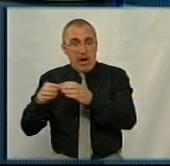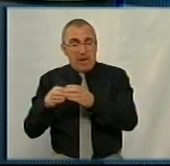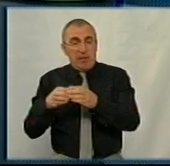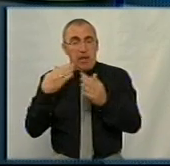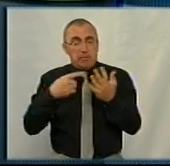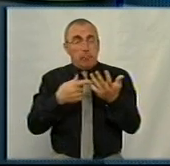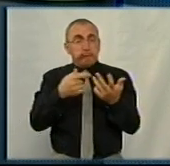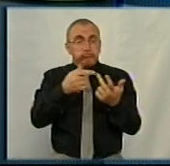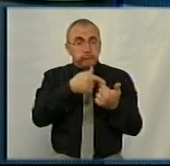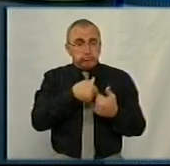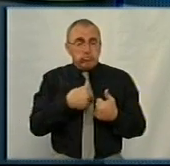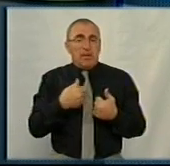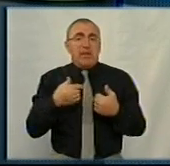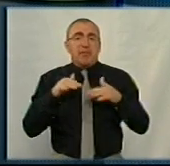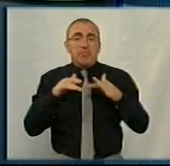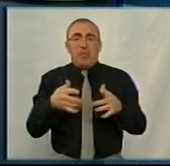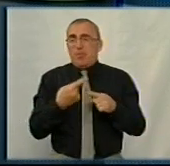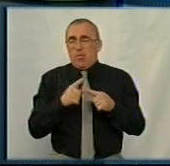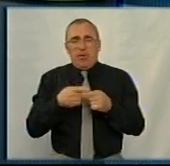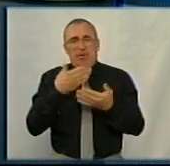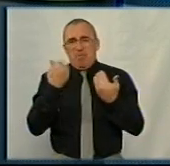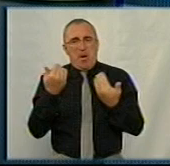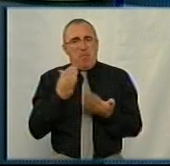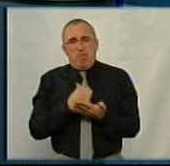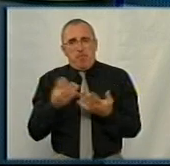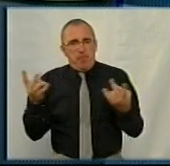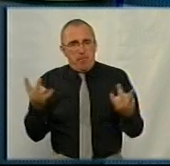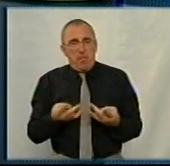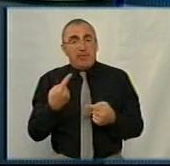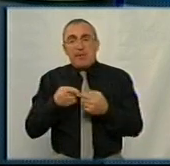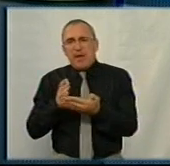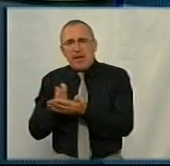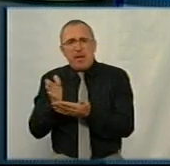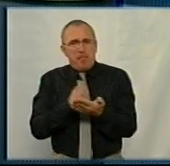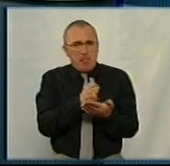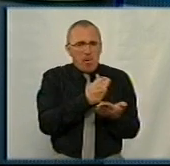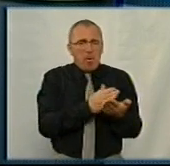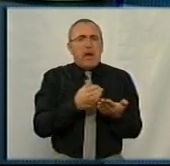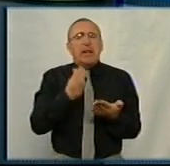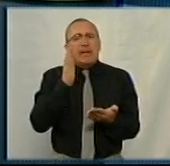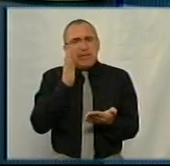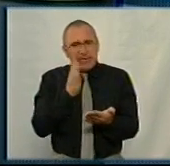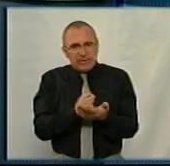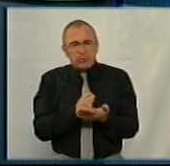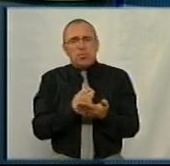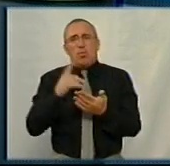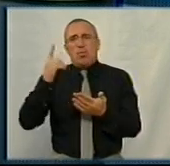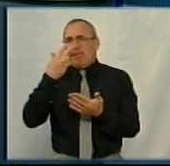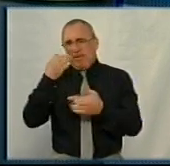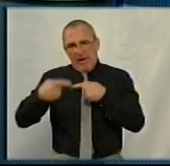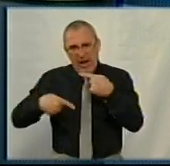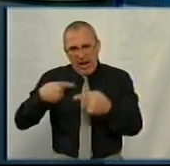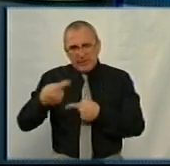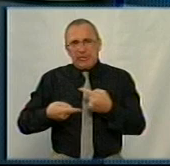переліковувати, але насправді немає в цьому потреби. Це всі напрями, які існують, які існували традиційно в області.